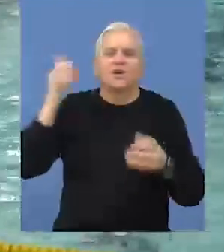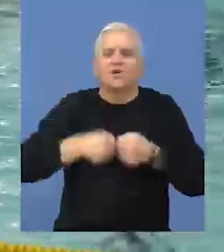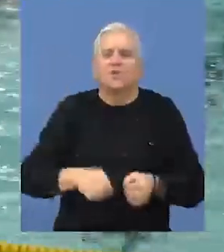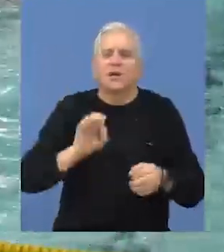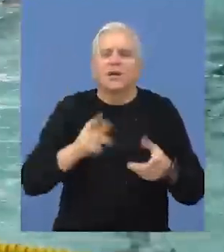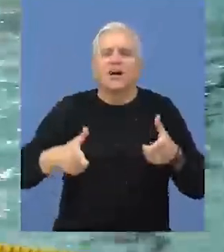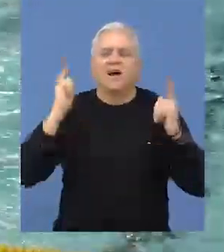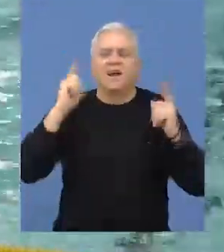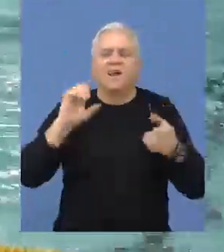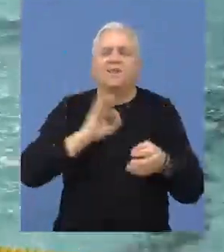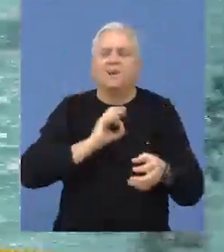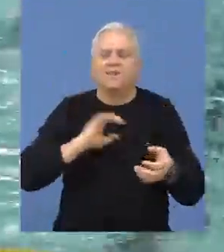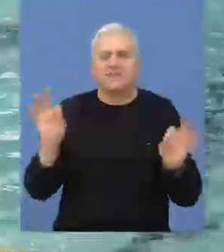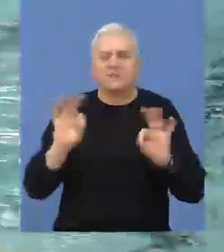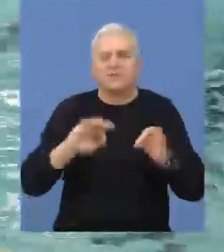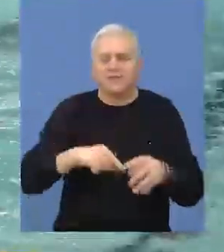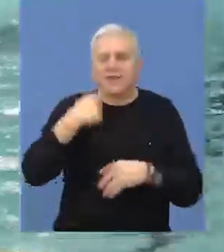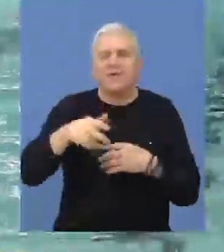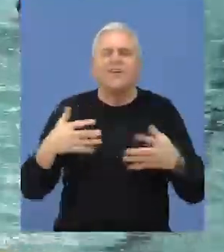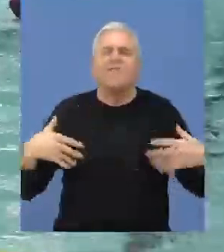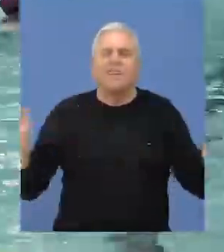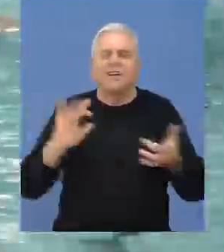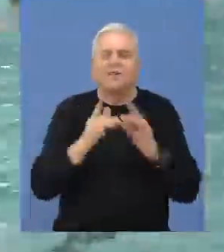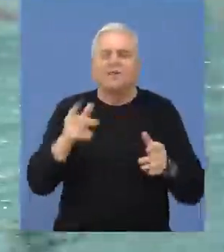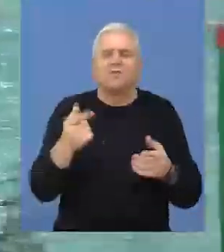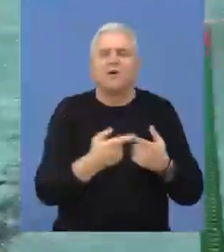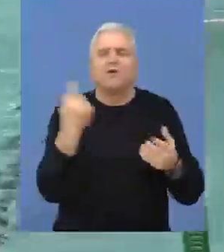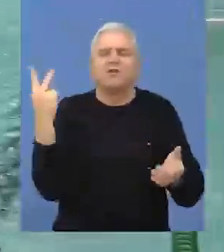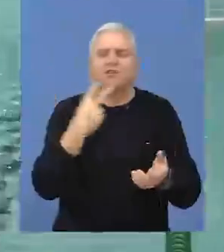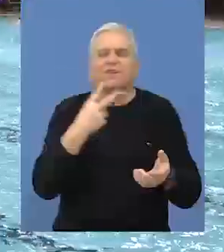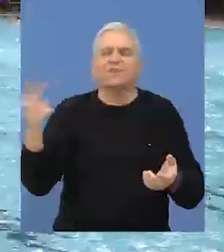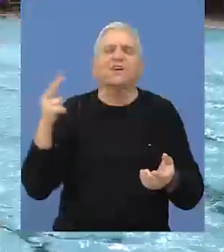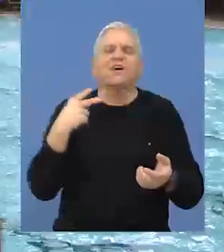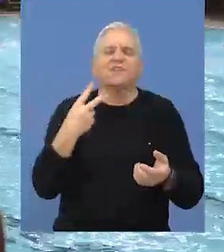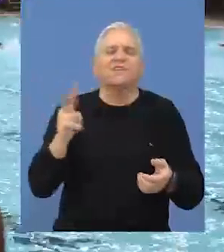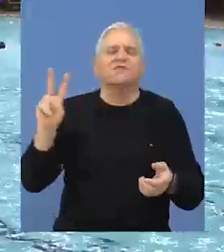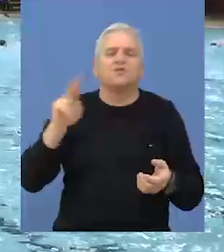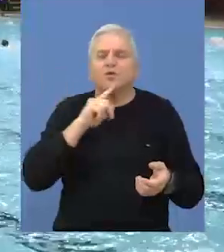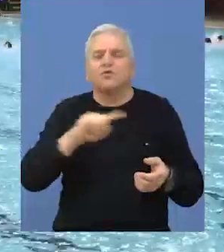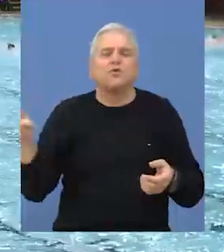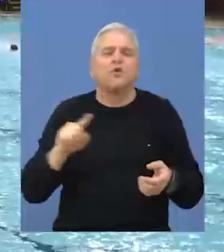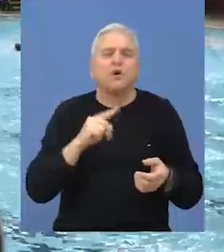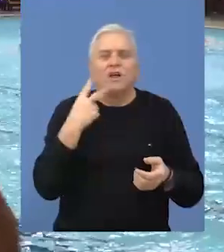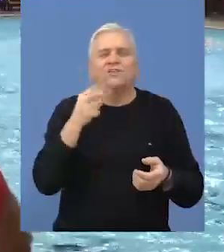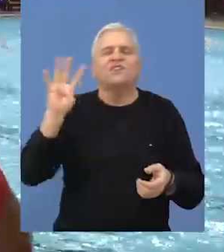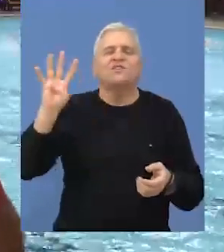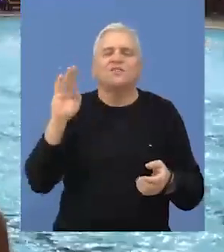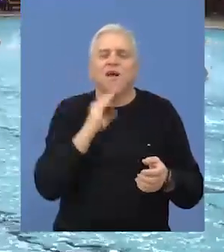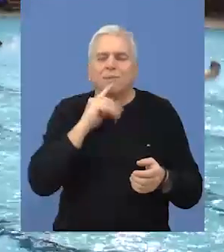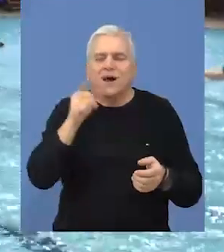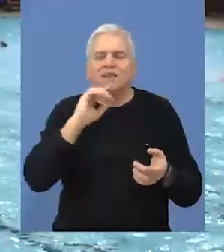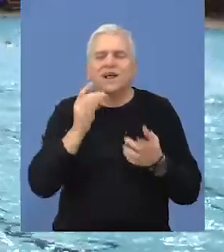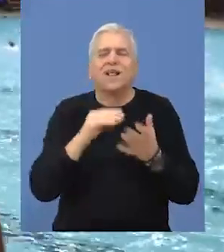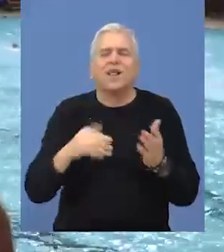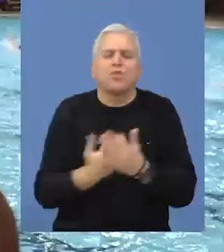Bečejski vaterpol klub i grad Bečej priprema se za još jedan veliki memorial. Od 22. do 24. marta